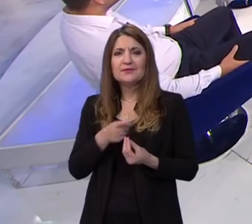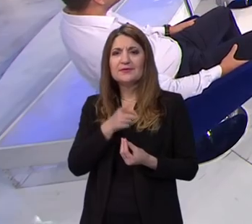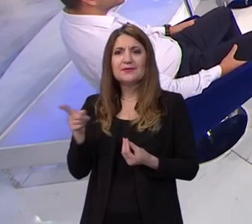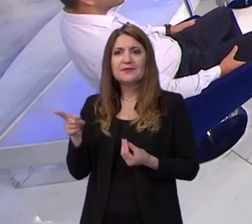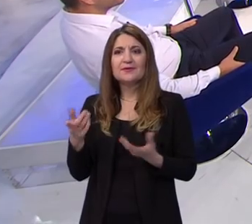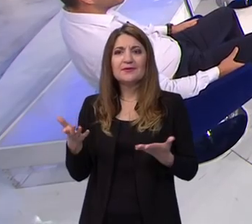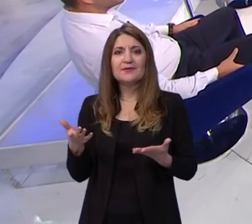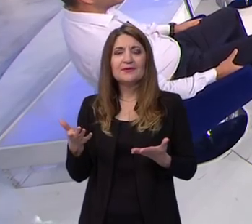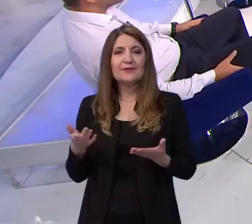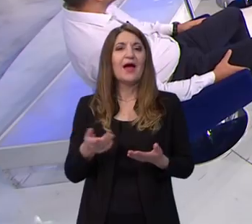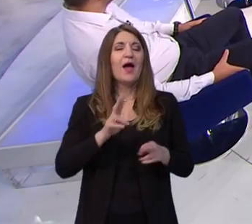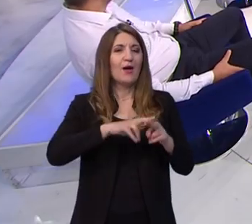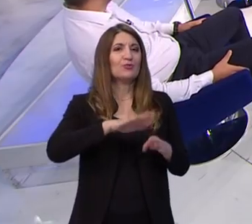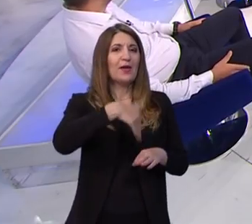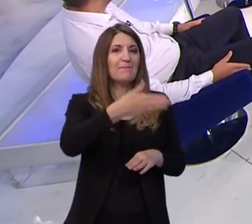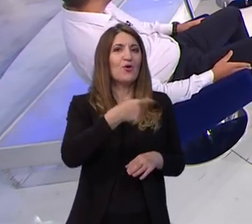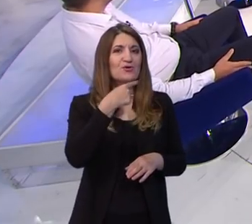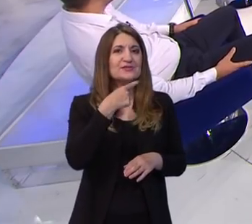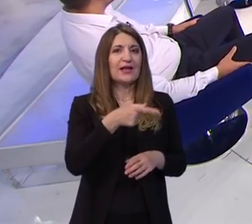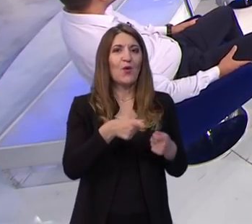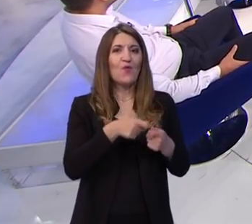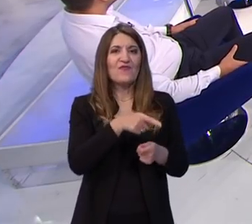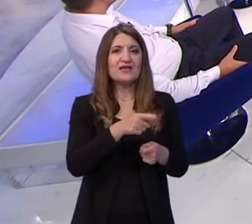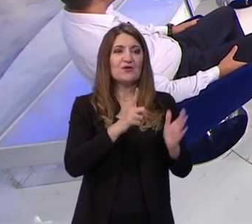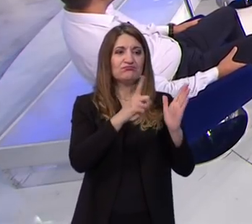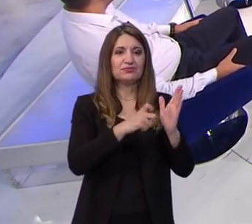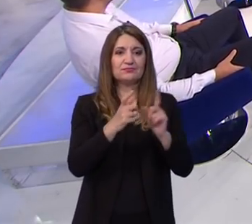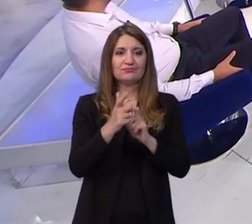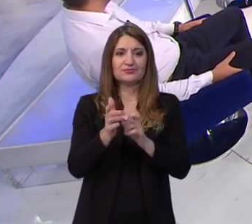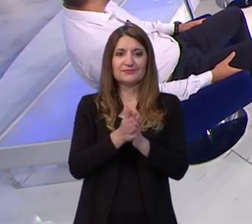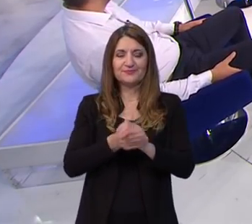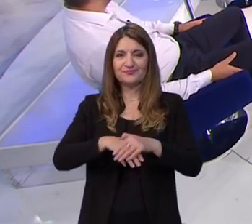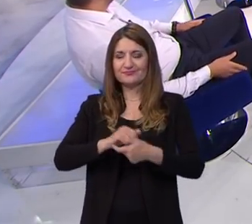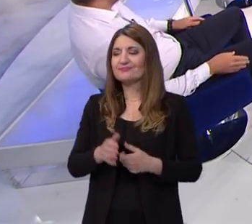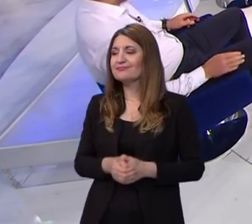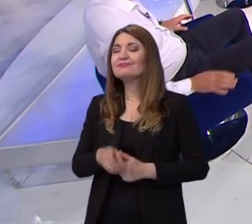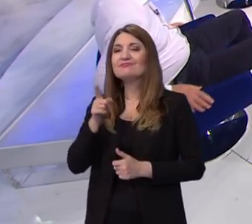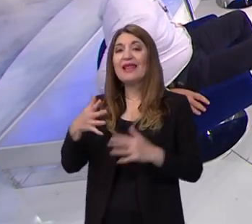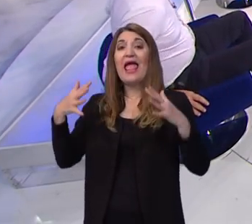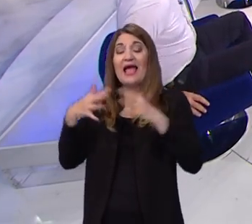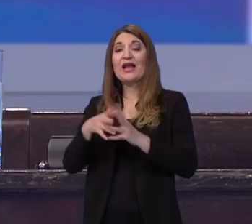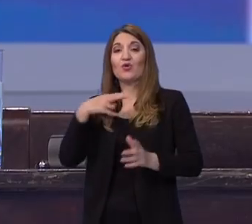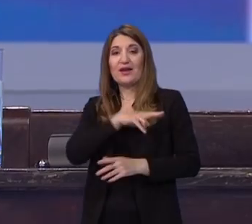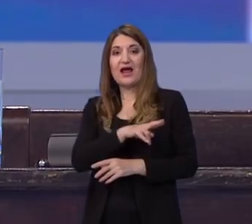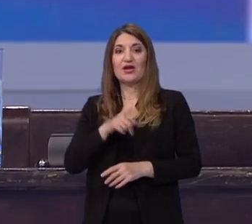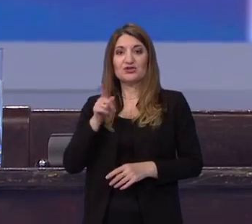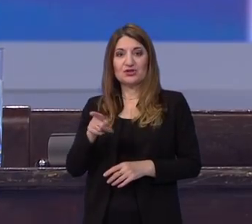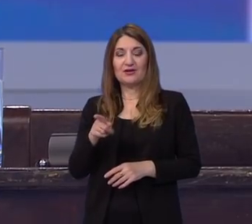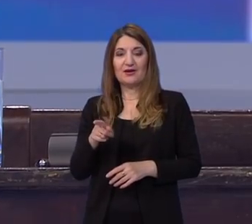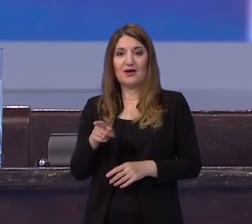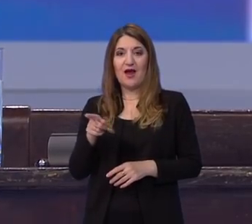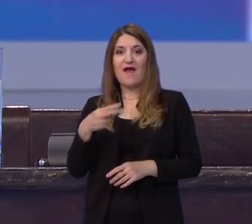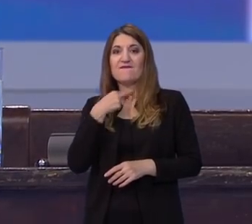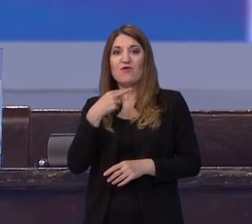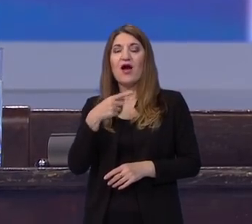Dobro. Doći ćemo i do to. Nešto znakovito. Ministre, moram vas pitati. Gradonačelnik Vukovara predlaže spajanje hrvatskih i srpskih škola u